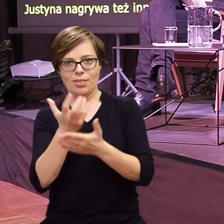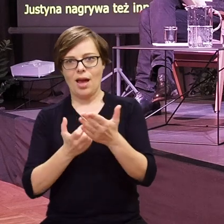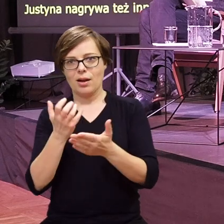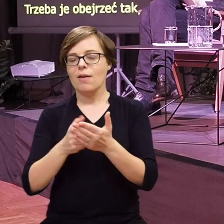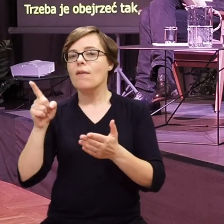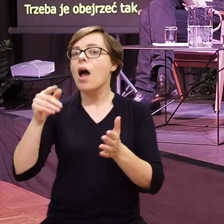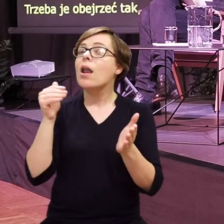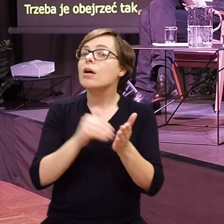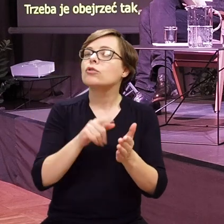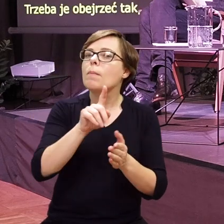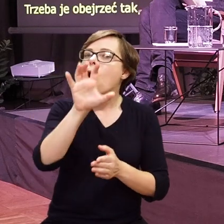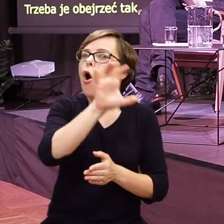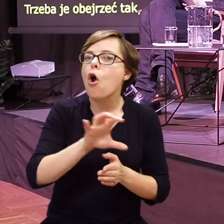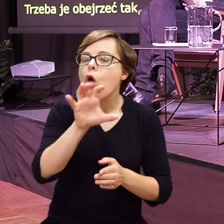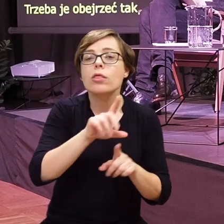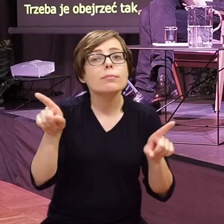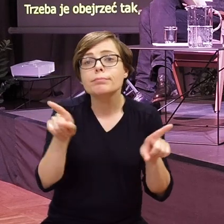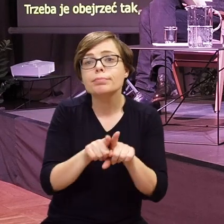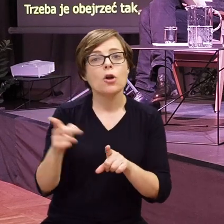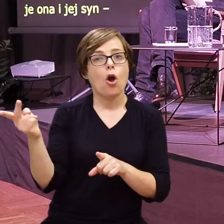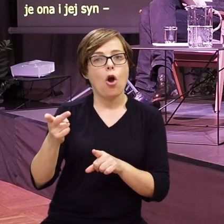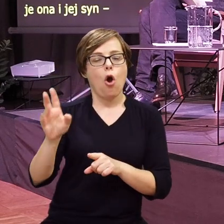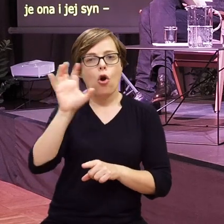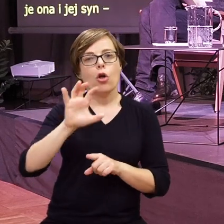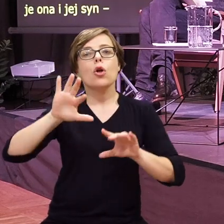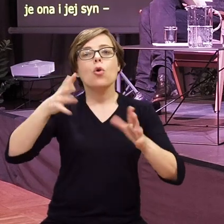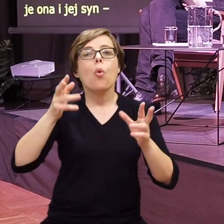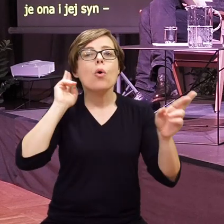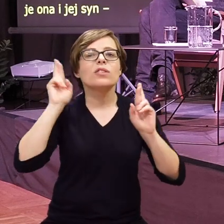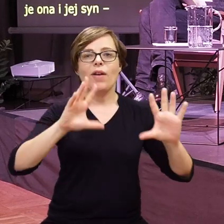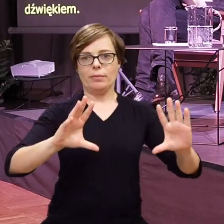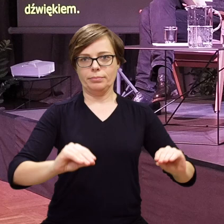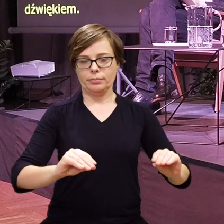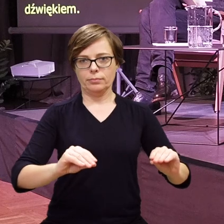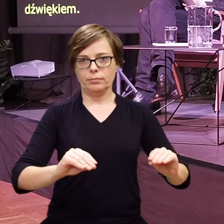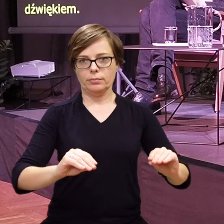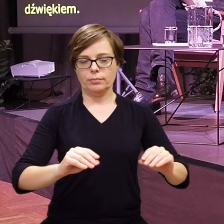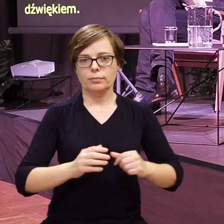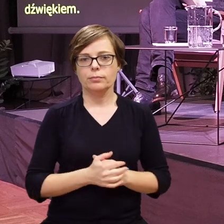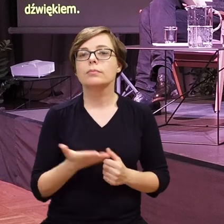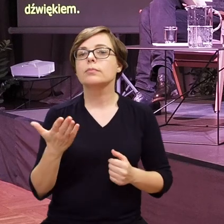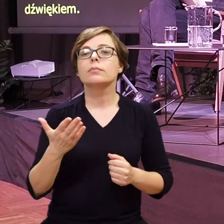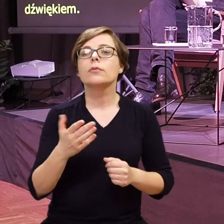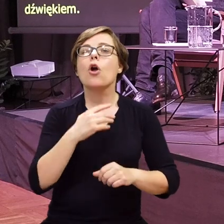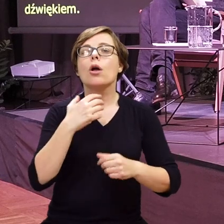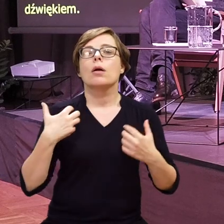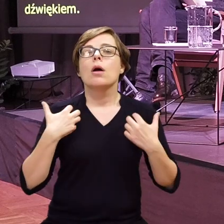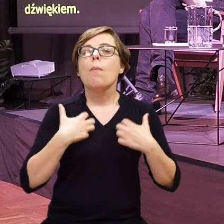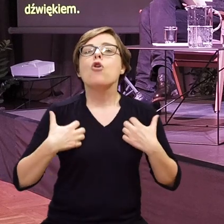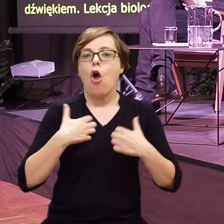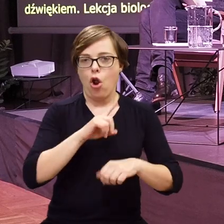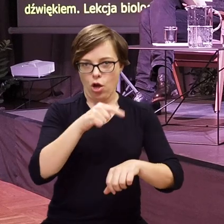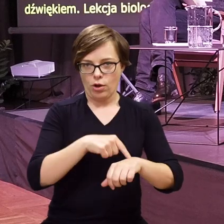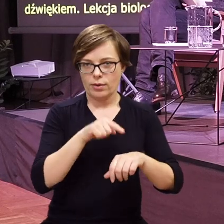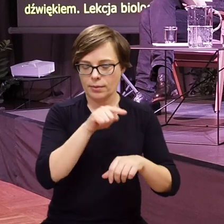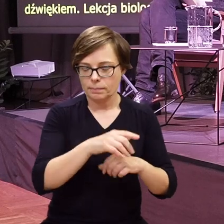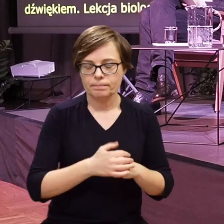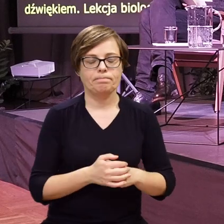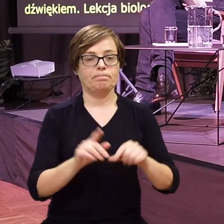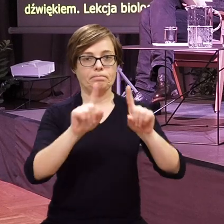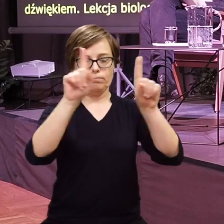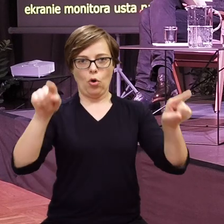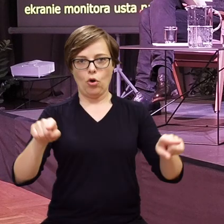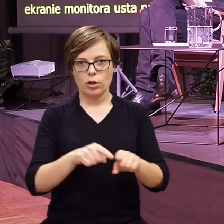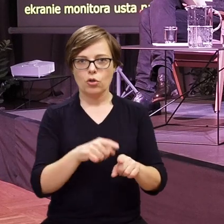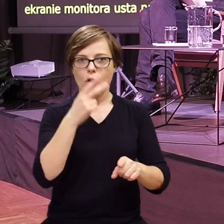obejrzeć tak, jak ogląda je ona i jej syn z wyłączonym dźwiękiem. lekcja biologii. Na ekranie monitora